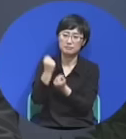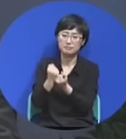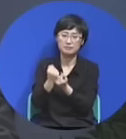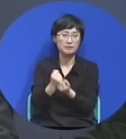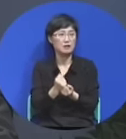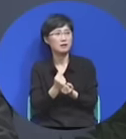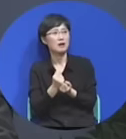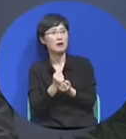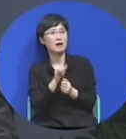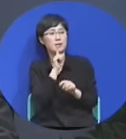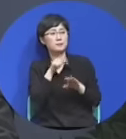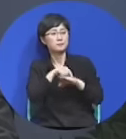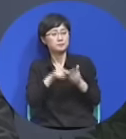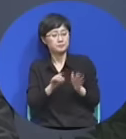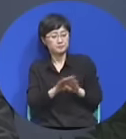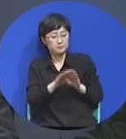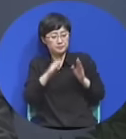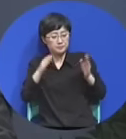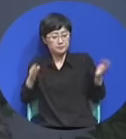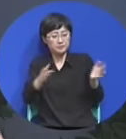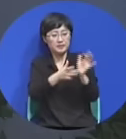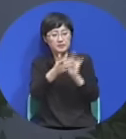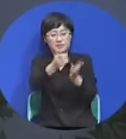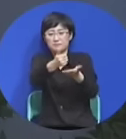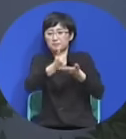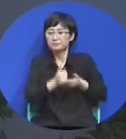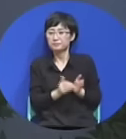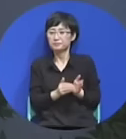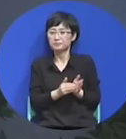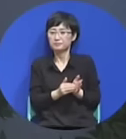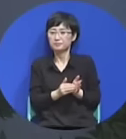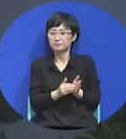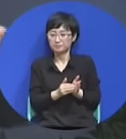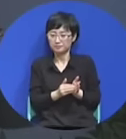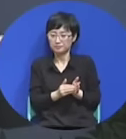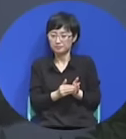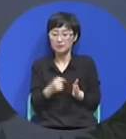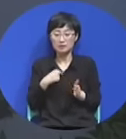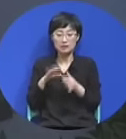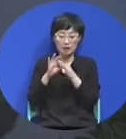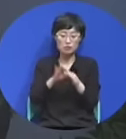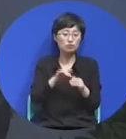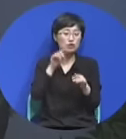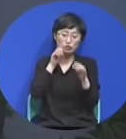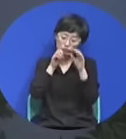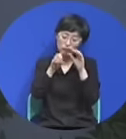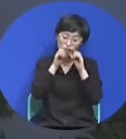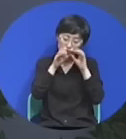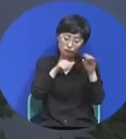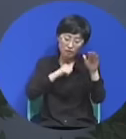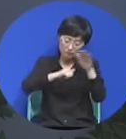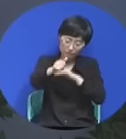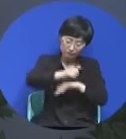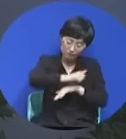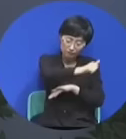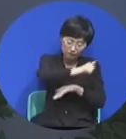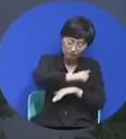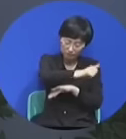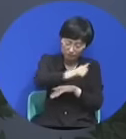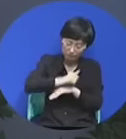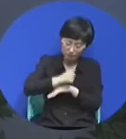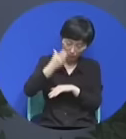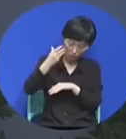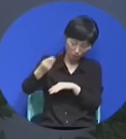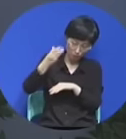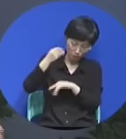복음을 받았어요 나는 계속 전조하다니까 오면서 가면서 가보는데요 이 사람은 복음을